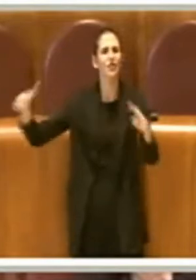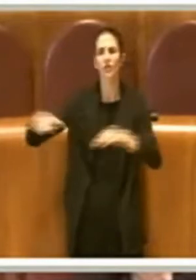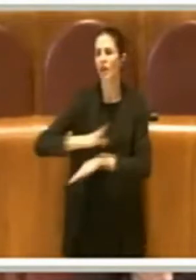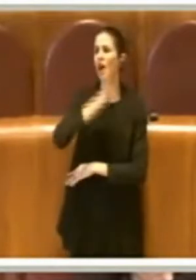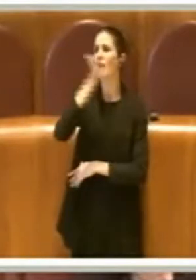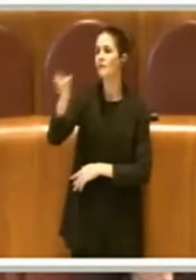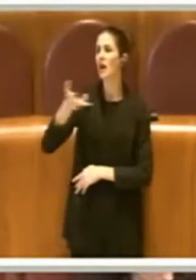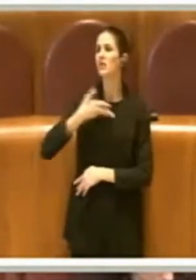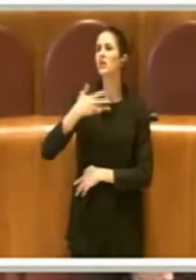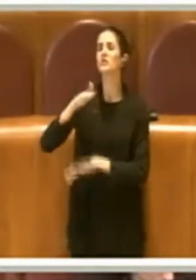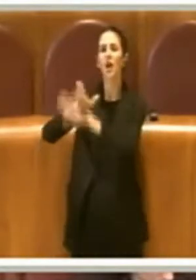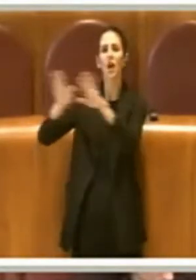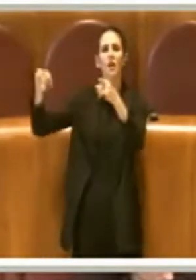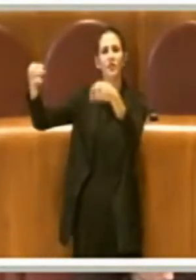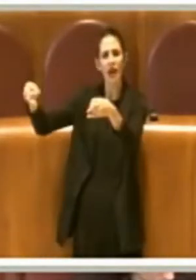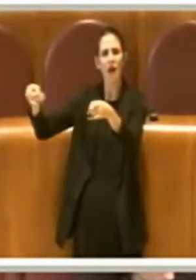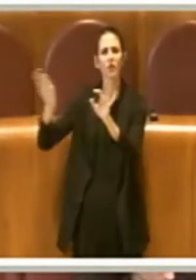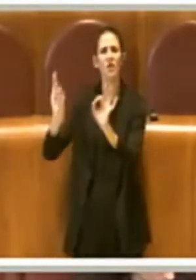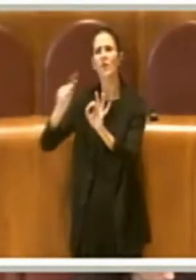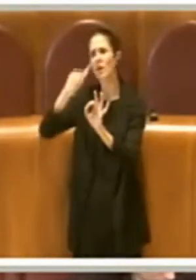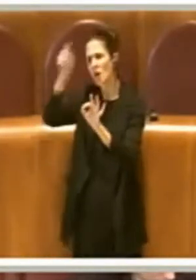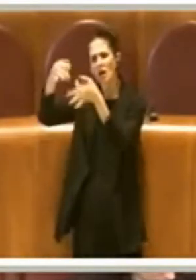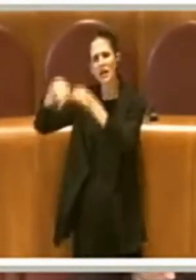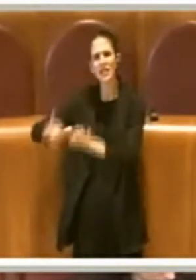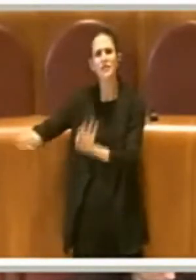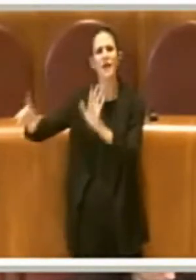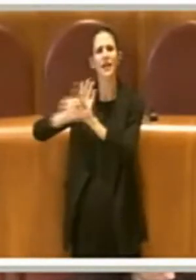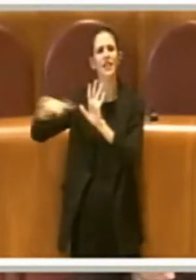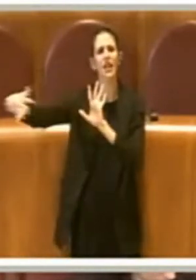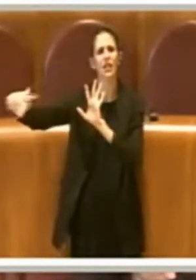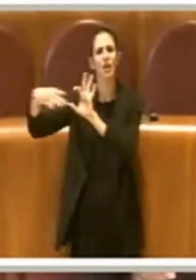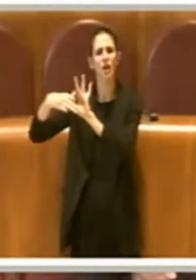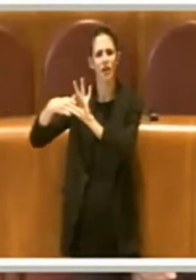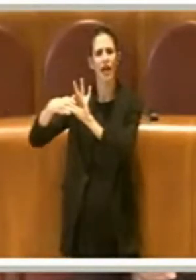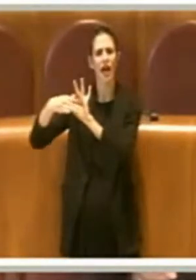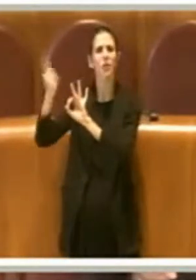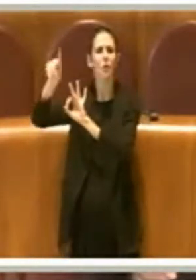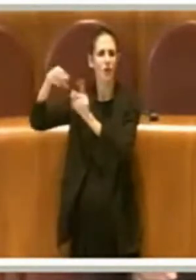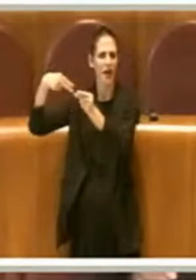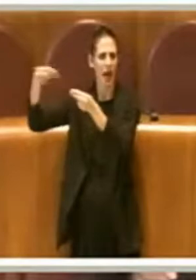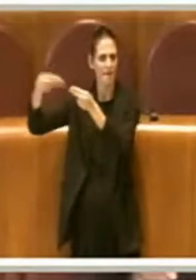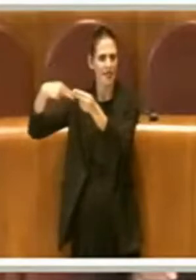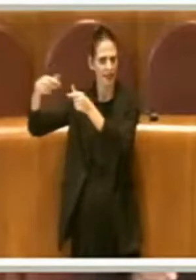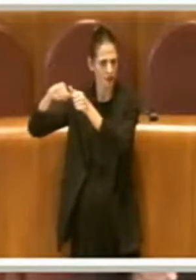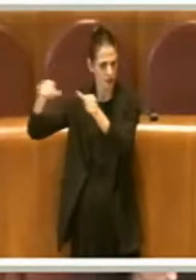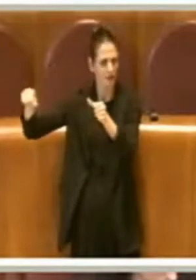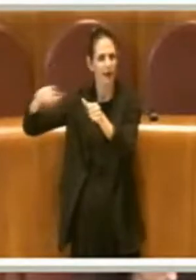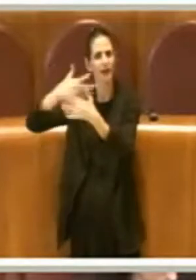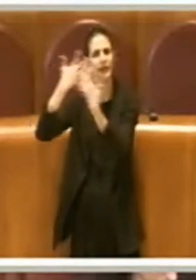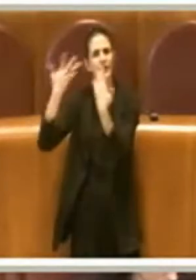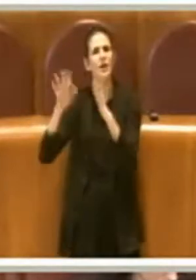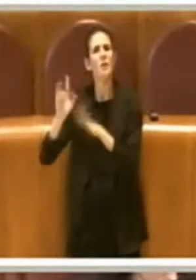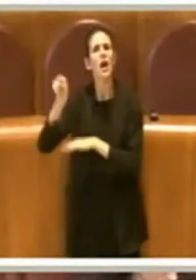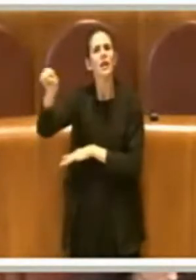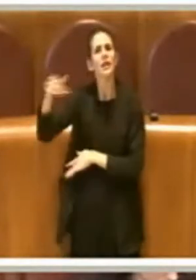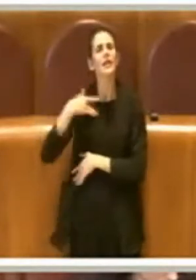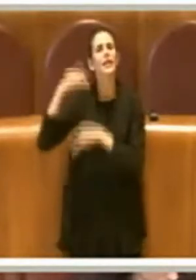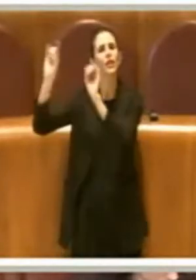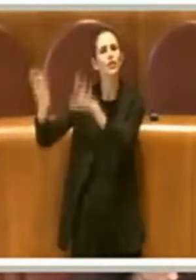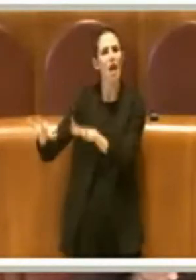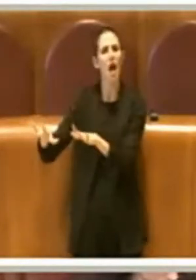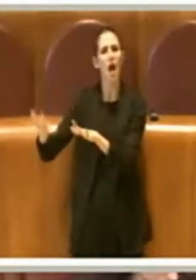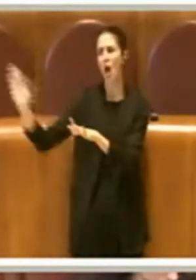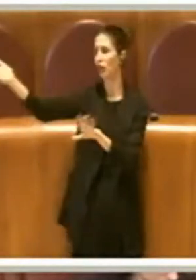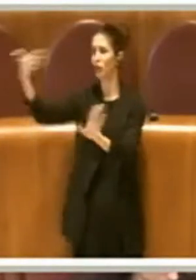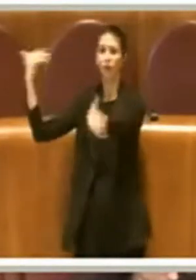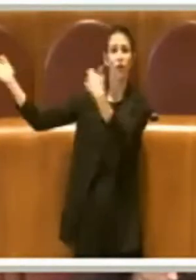rispettano i principi dettati da quelle amministrazioni, ma ci sono. Non vengono sbaraccati